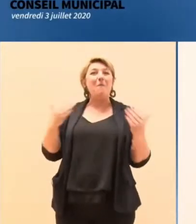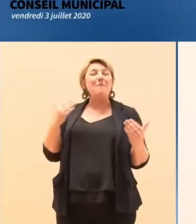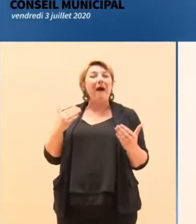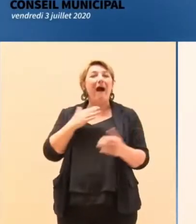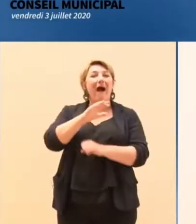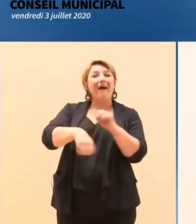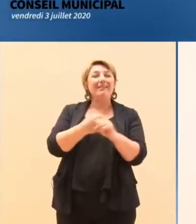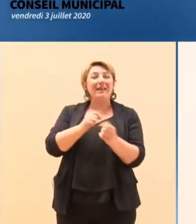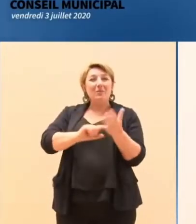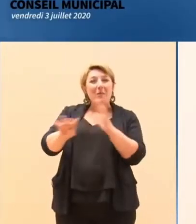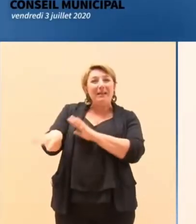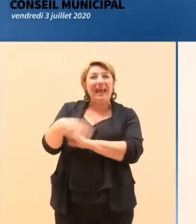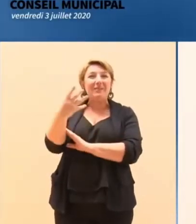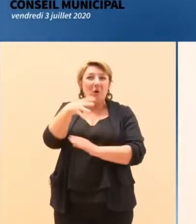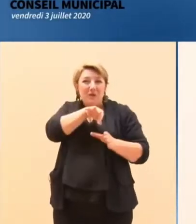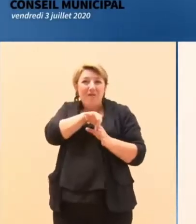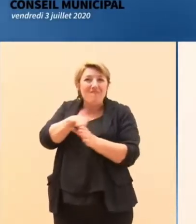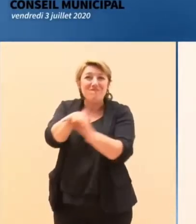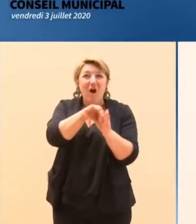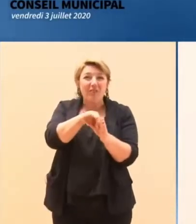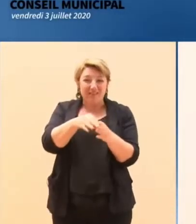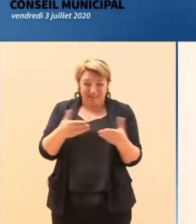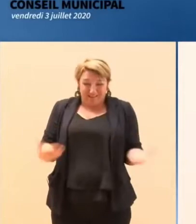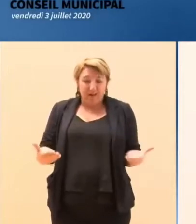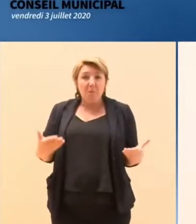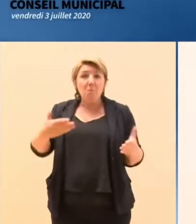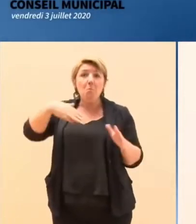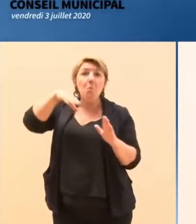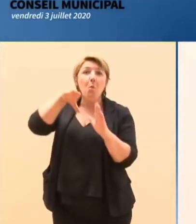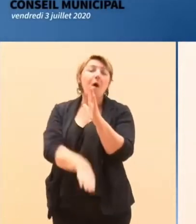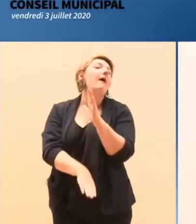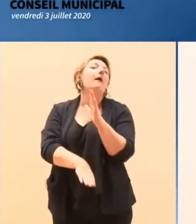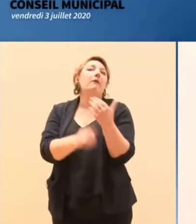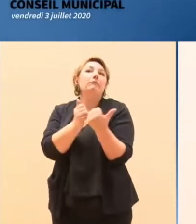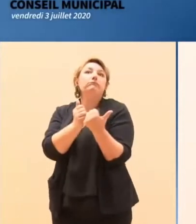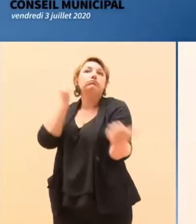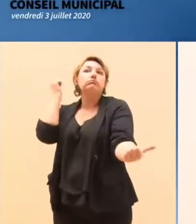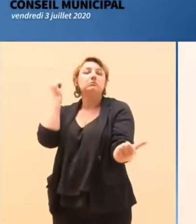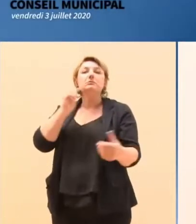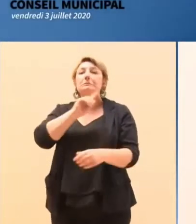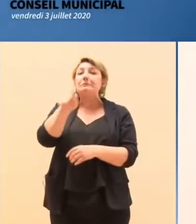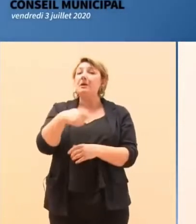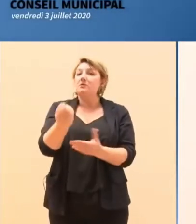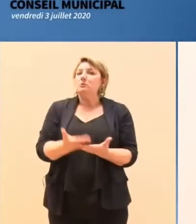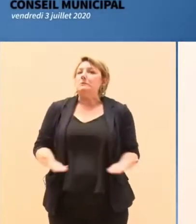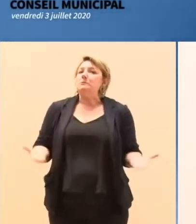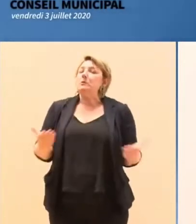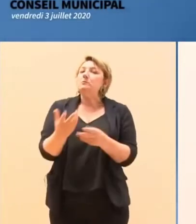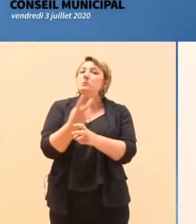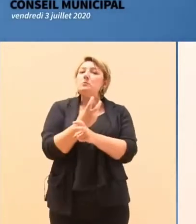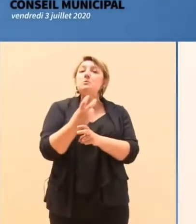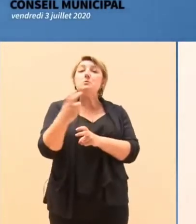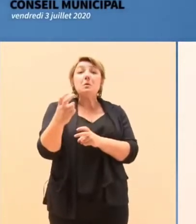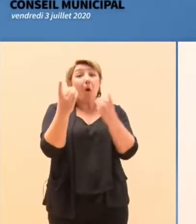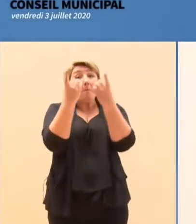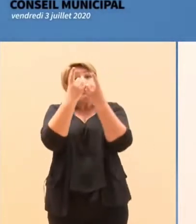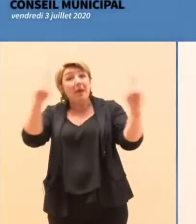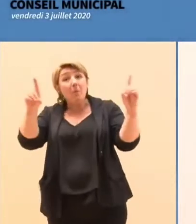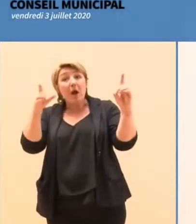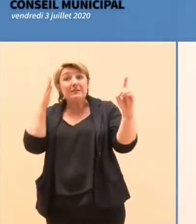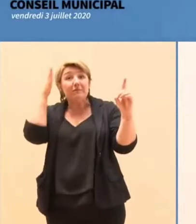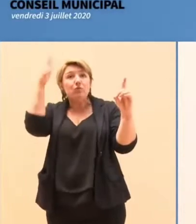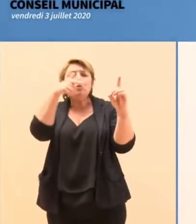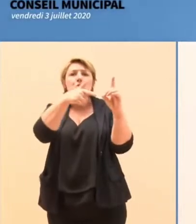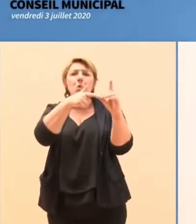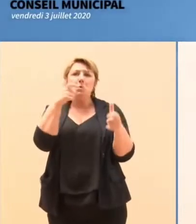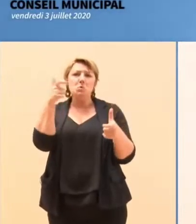obtenu en 2014. Personne ne peut s'accommoder de cette situation dangereuse à terme pour la démocratie. Cette